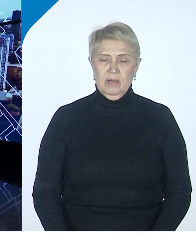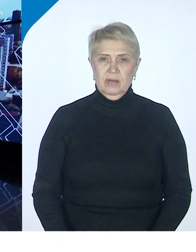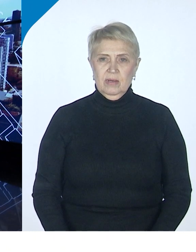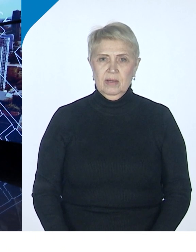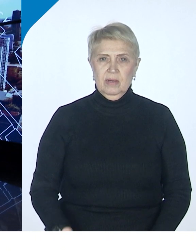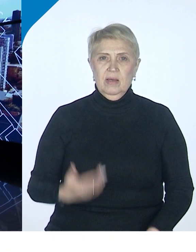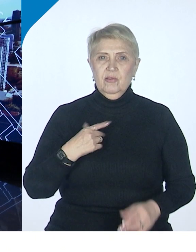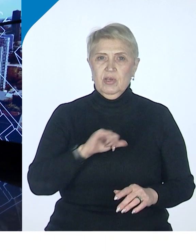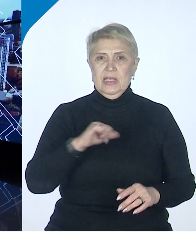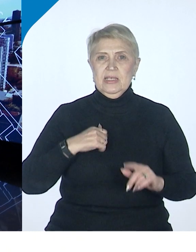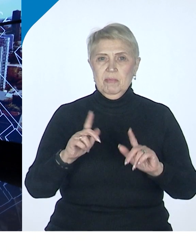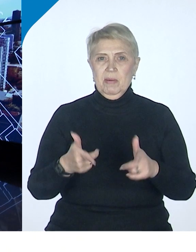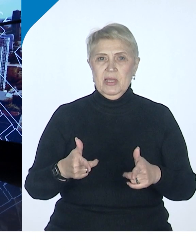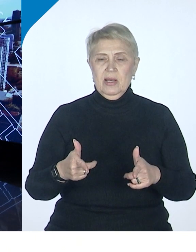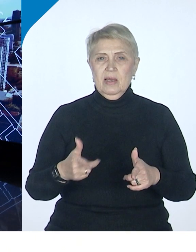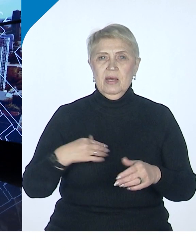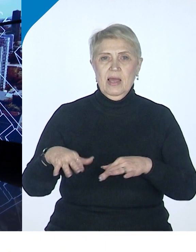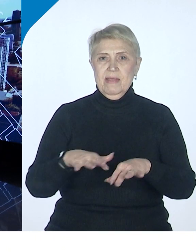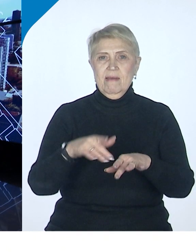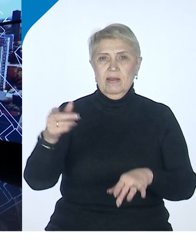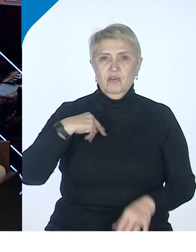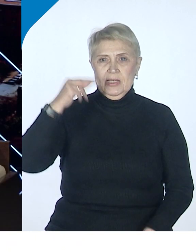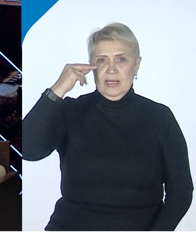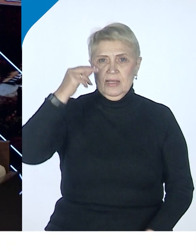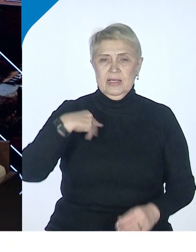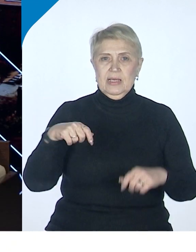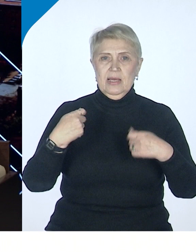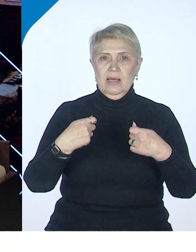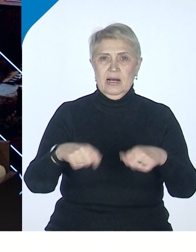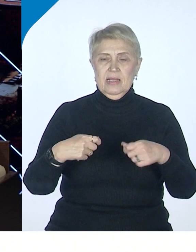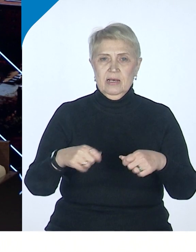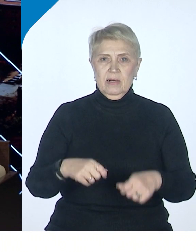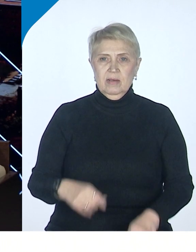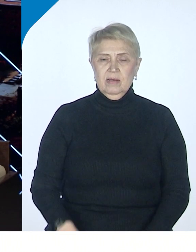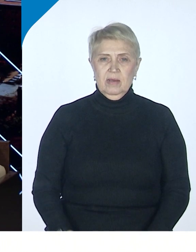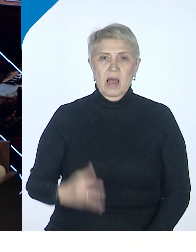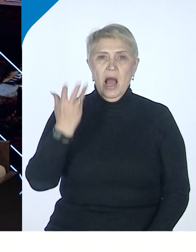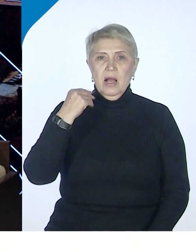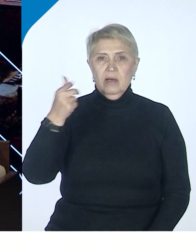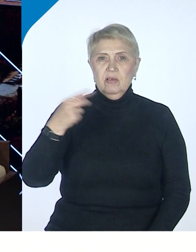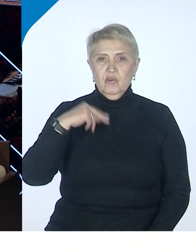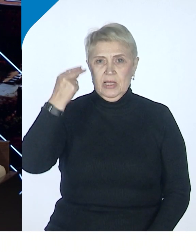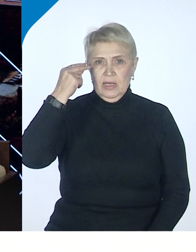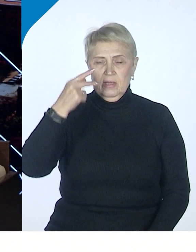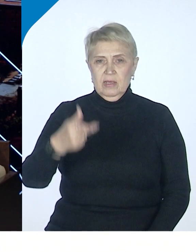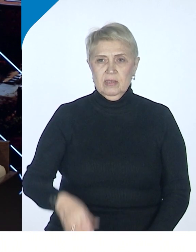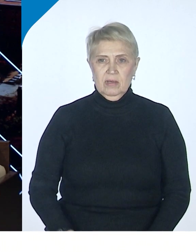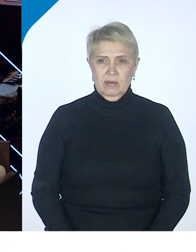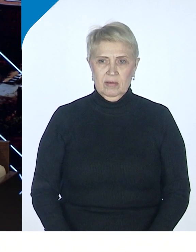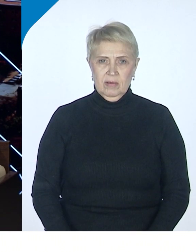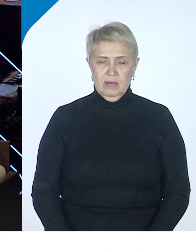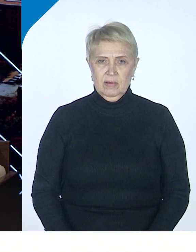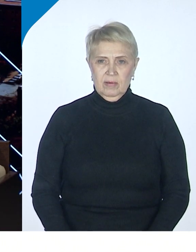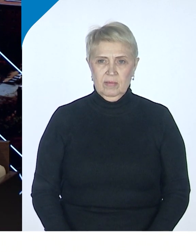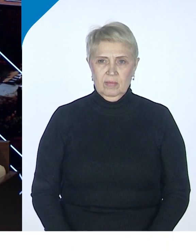на самом деле китайским в основном рынком, когда восстановится тихоокеанский рынок для нас, это вопрос вообще открытый. Но